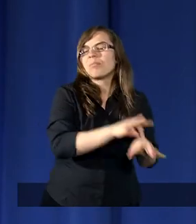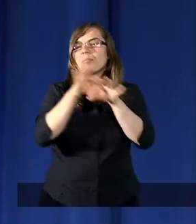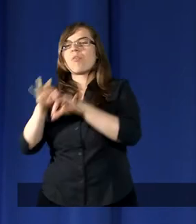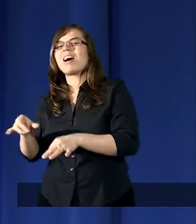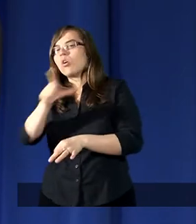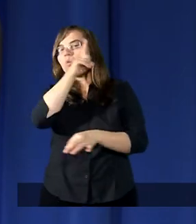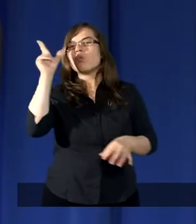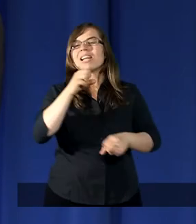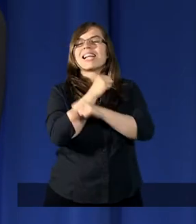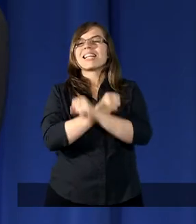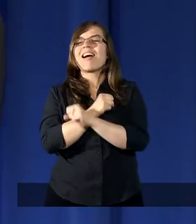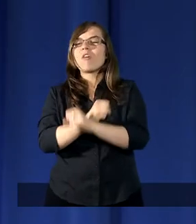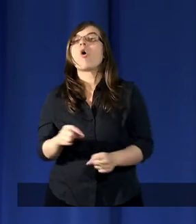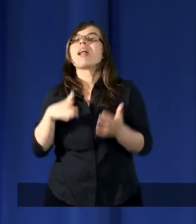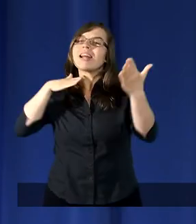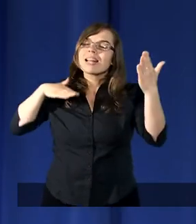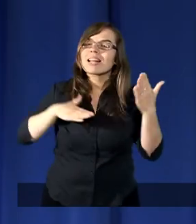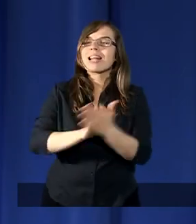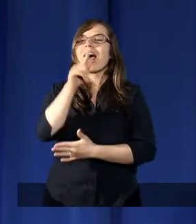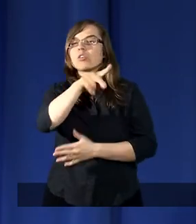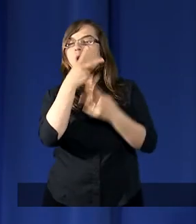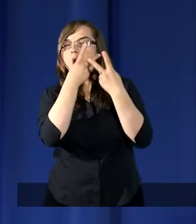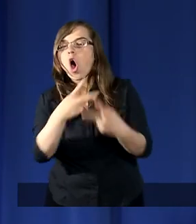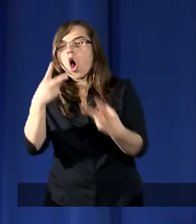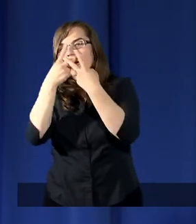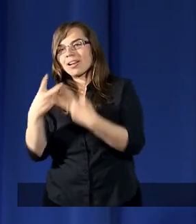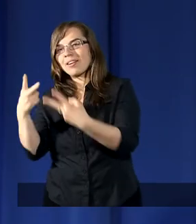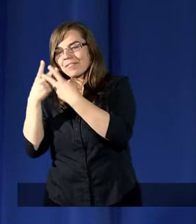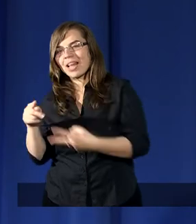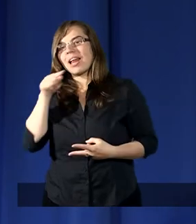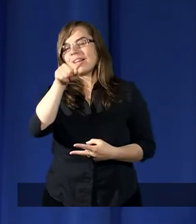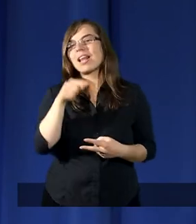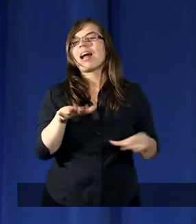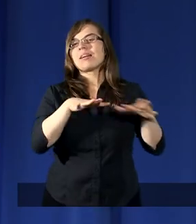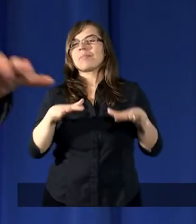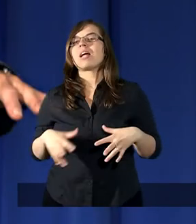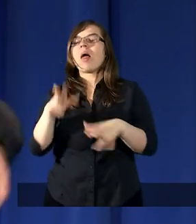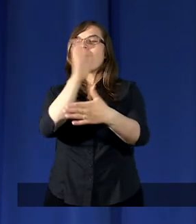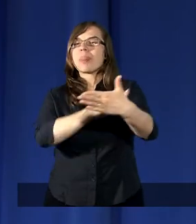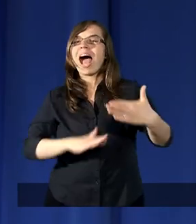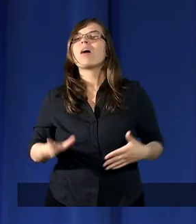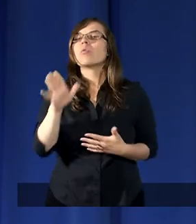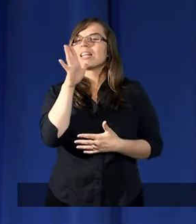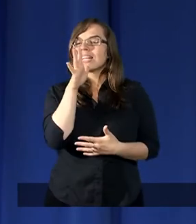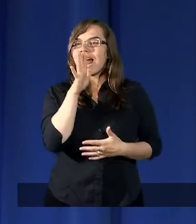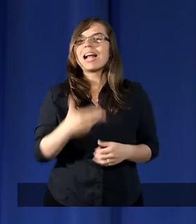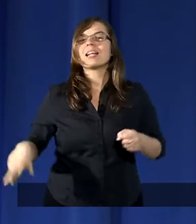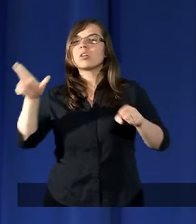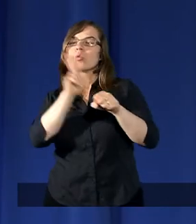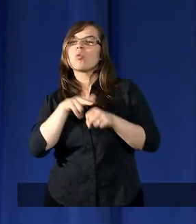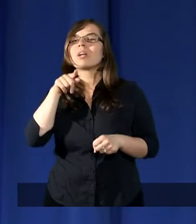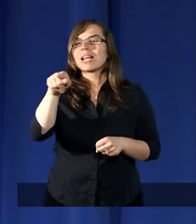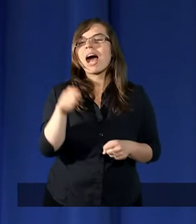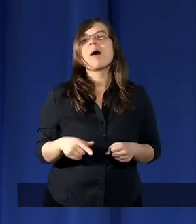częściej zaczął odwiedzać, zaczął odwiedzać naród izraelski, który